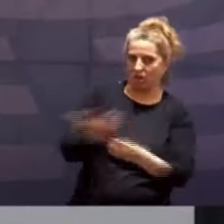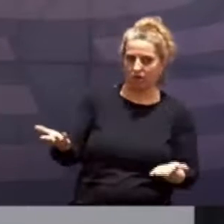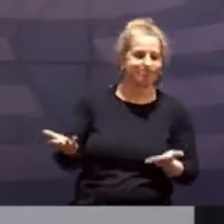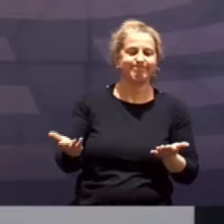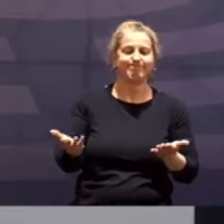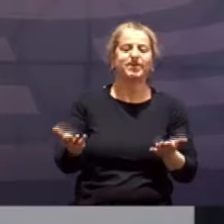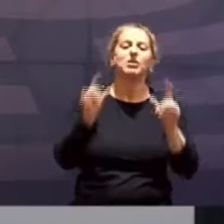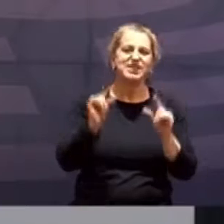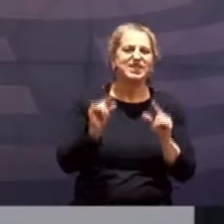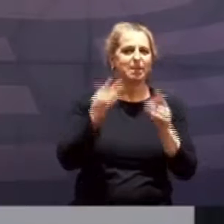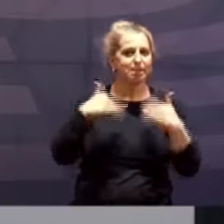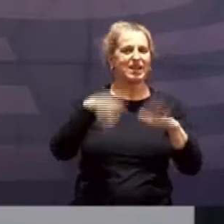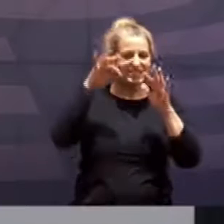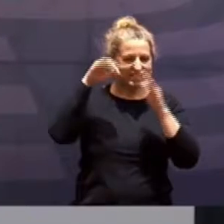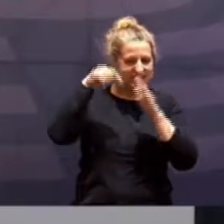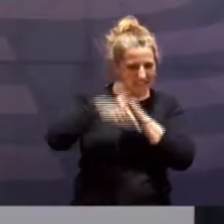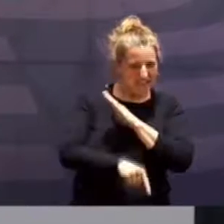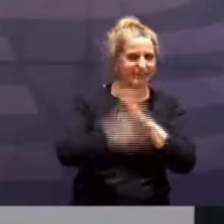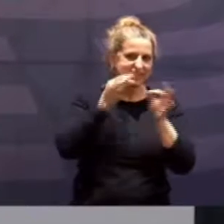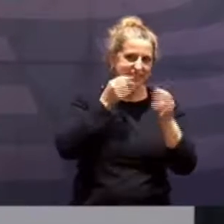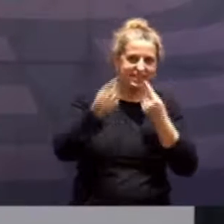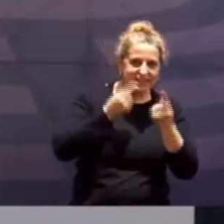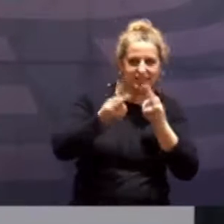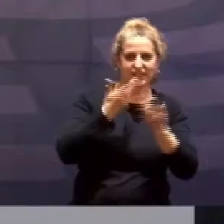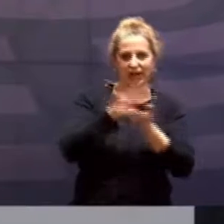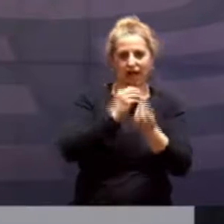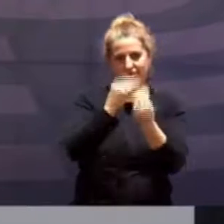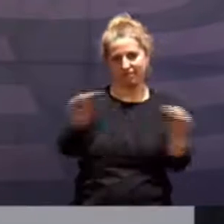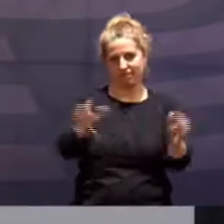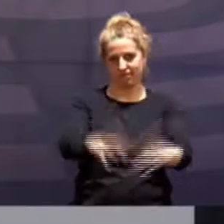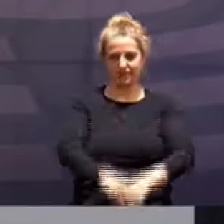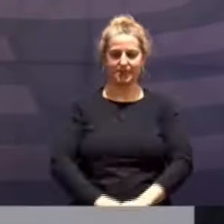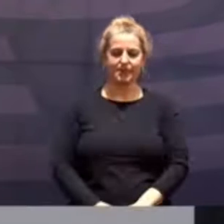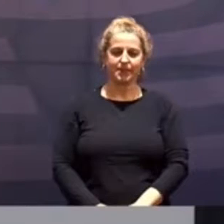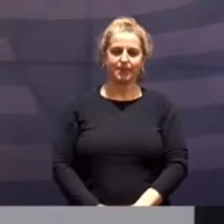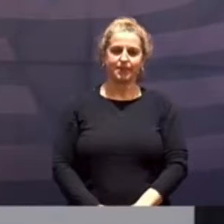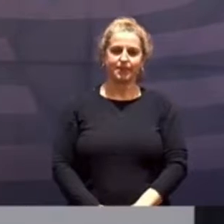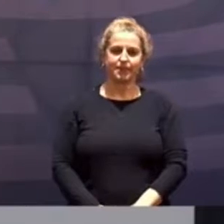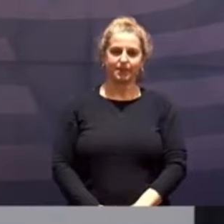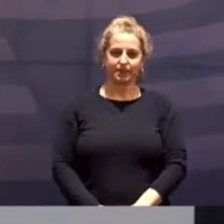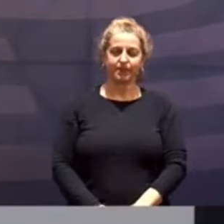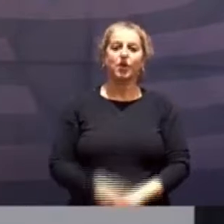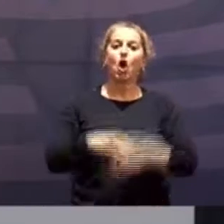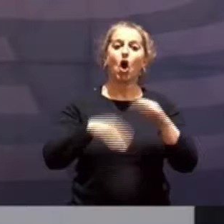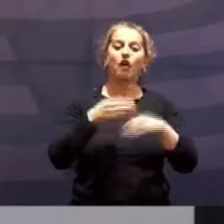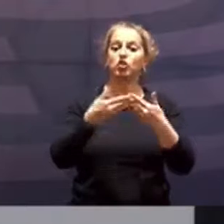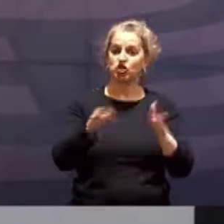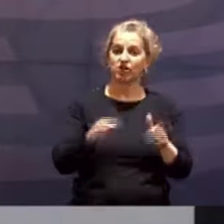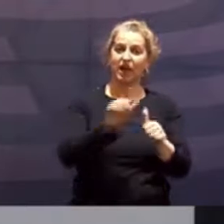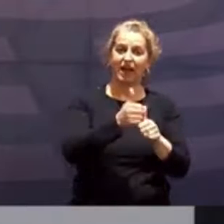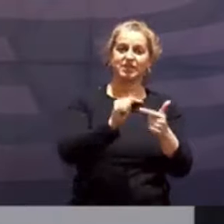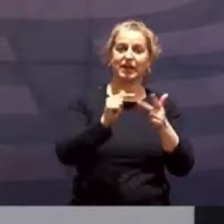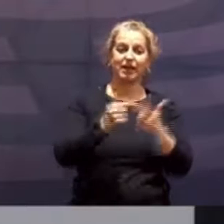einige Bestandteile des Plans aus Sicht der Linksfraktion zu bewerten. Die Öffnungsschritte 1, 2 und 3, also die